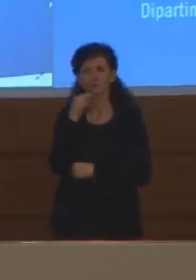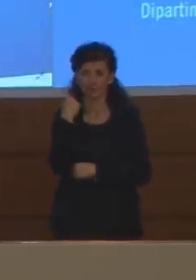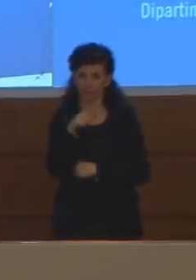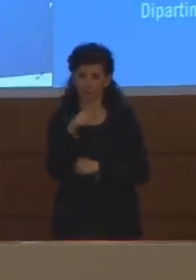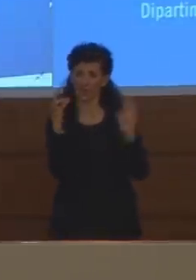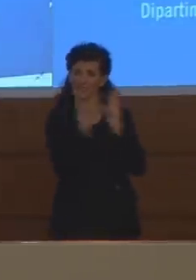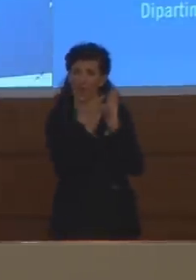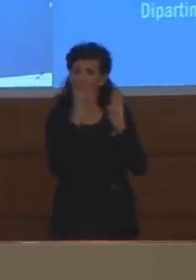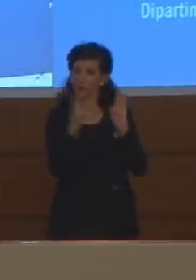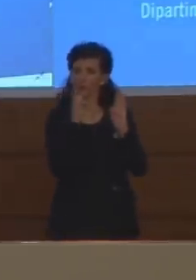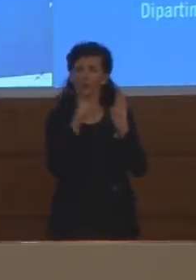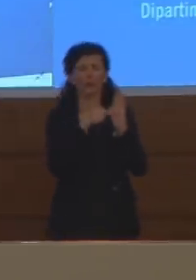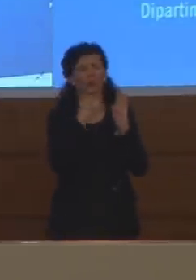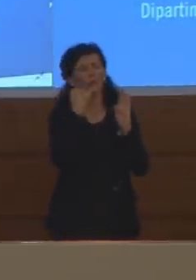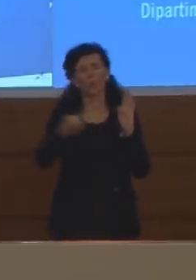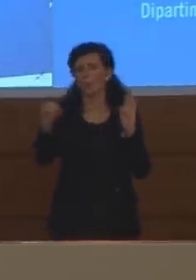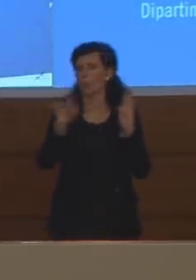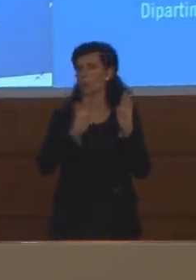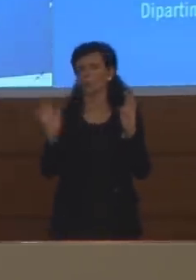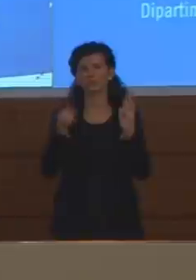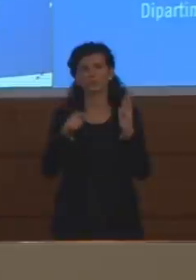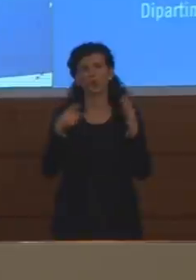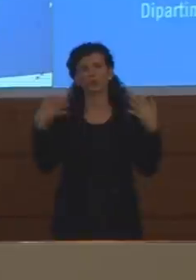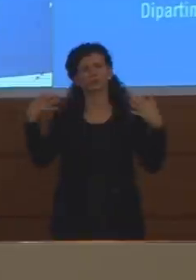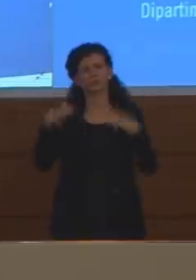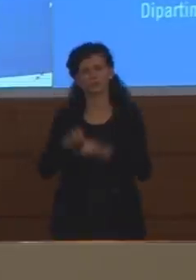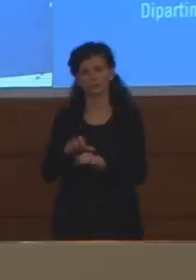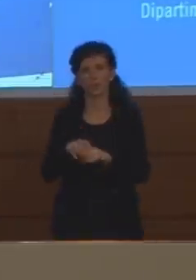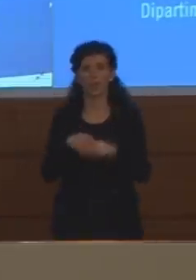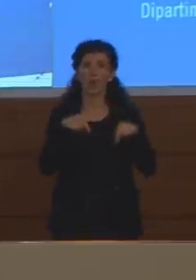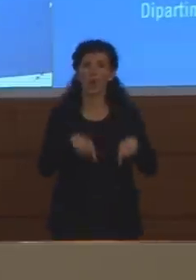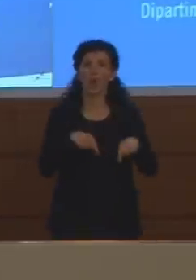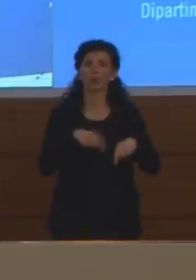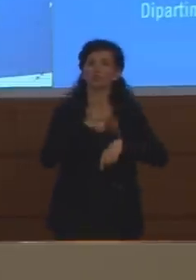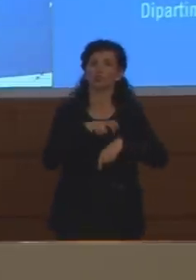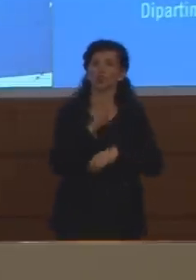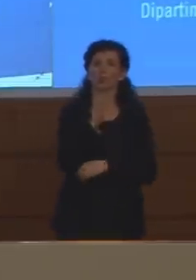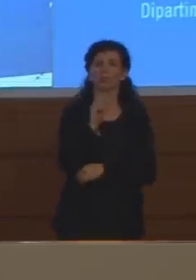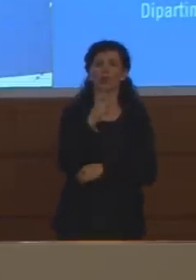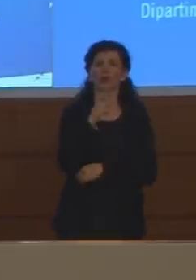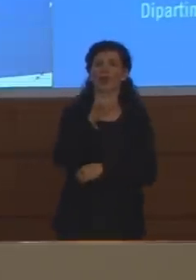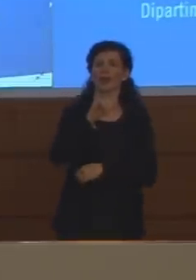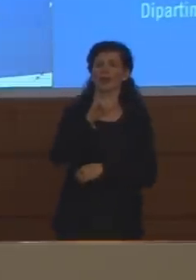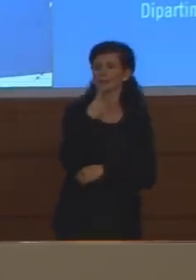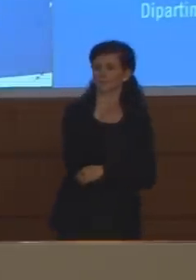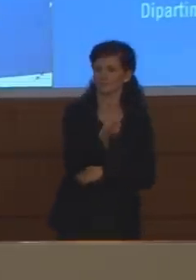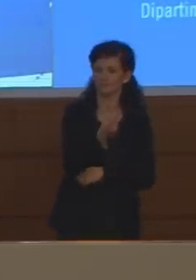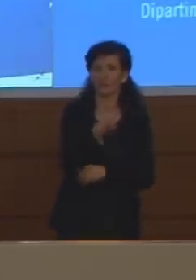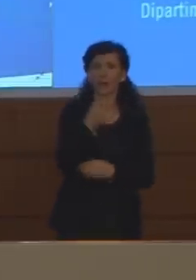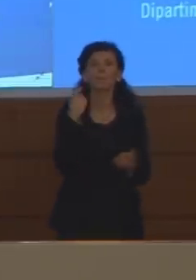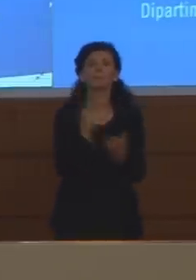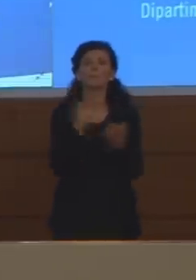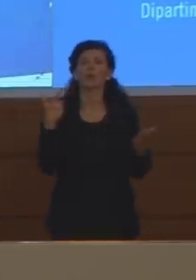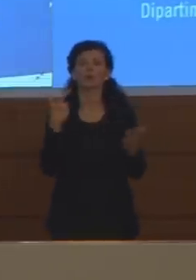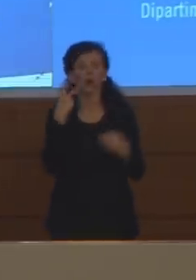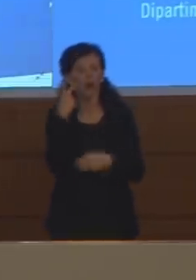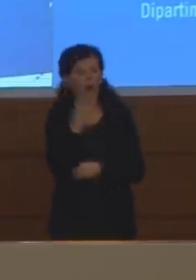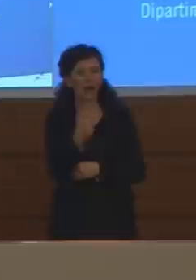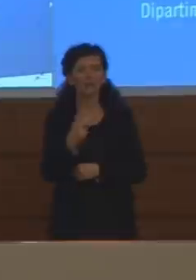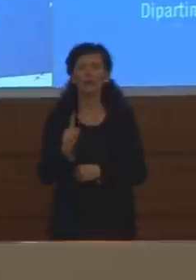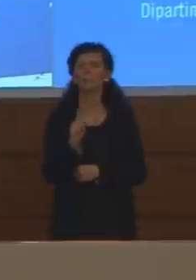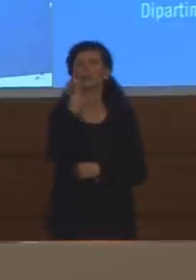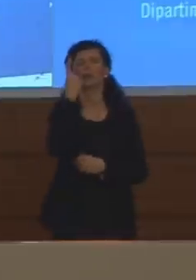andare nella direzione che vorremmo. Oggi, il dottor Borrelli l'ha già sottolineato, è molto importante vedere per la prima volta